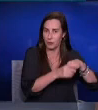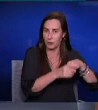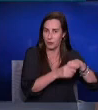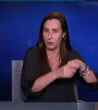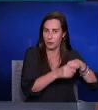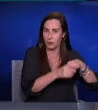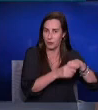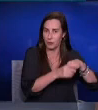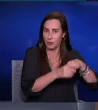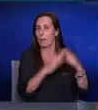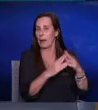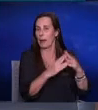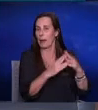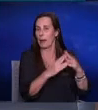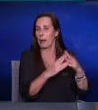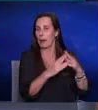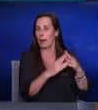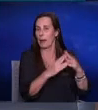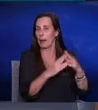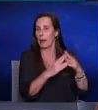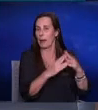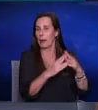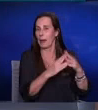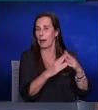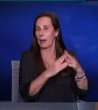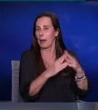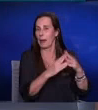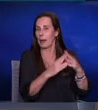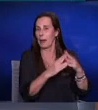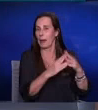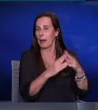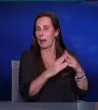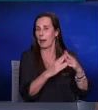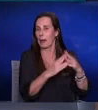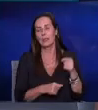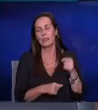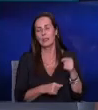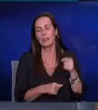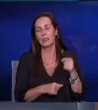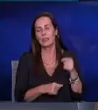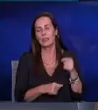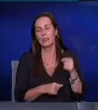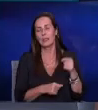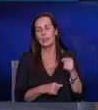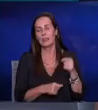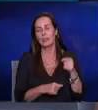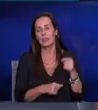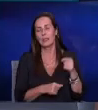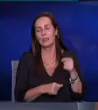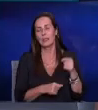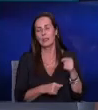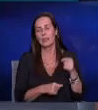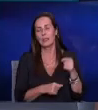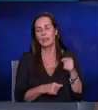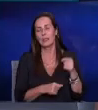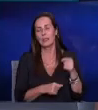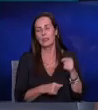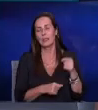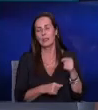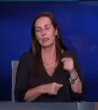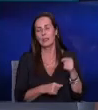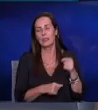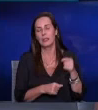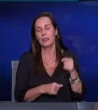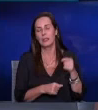דירה לכן ההשפעה על שוק הדירה היא מזדרית זה לא שזה מעלה באמת את מחירי הדירות או את